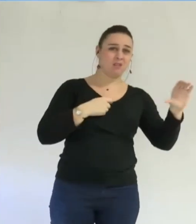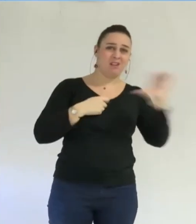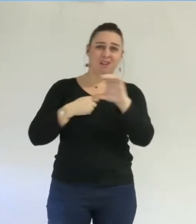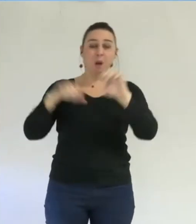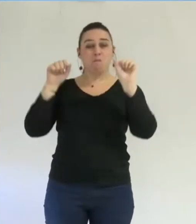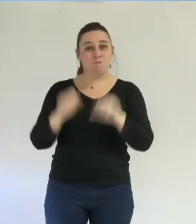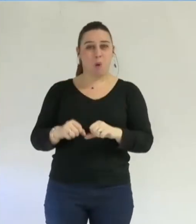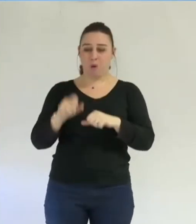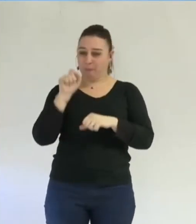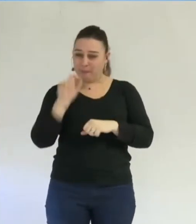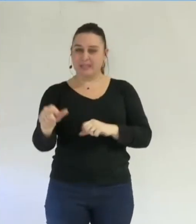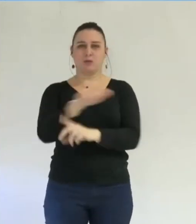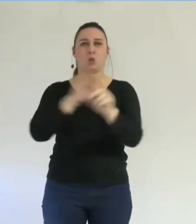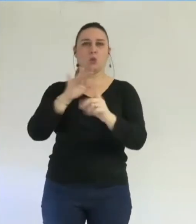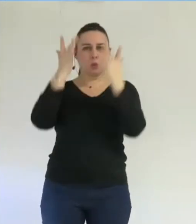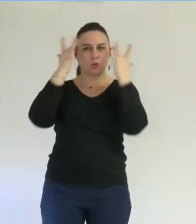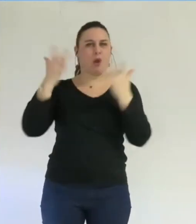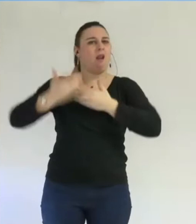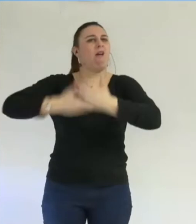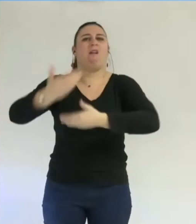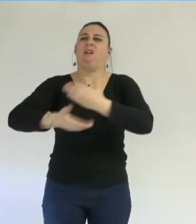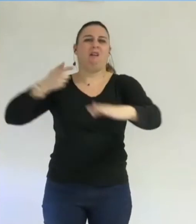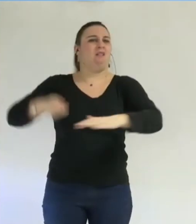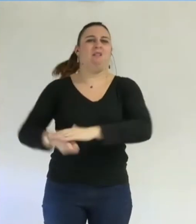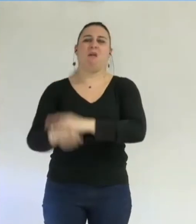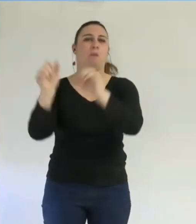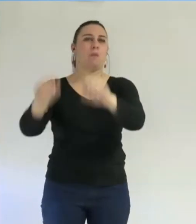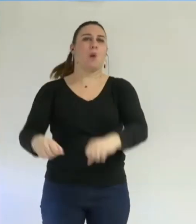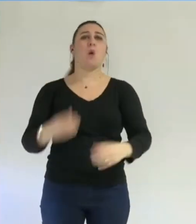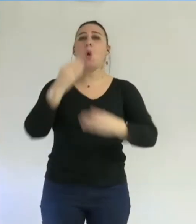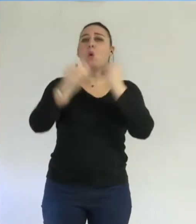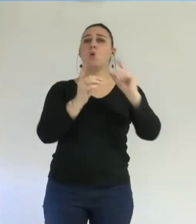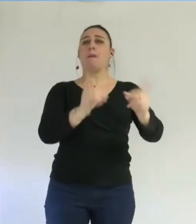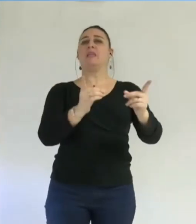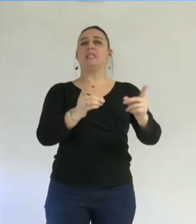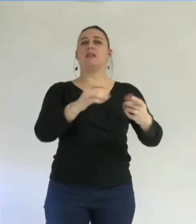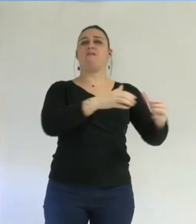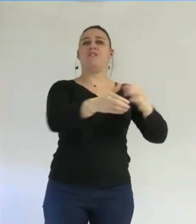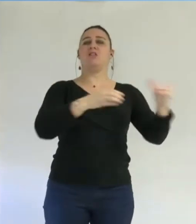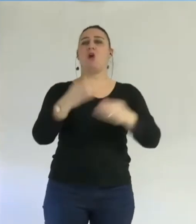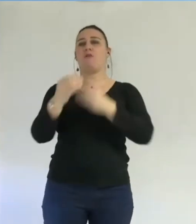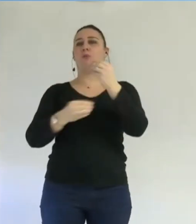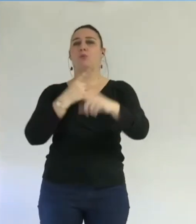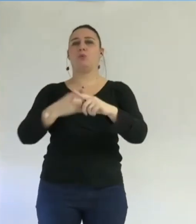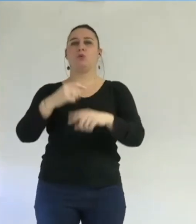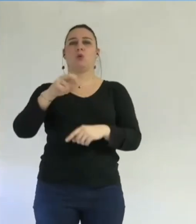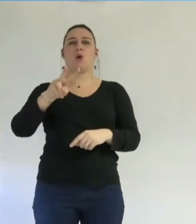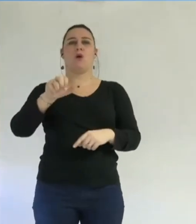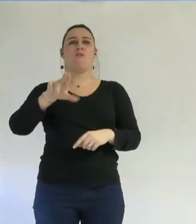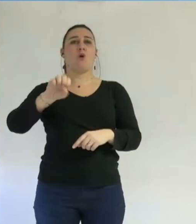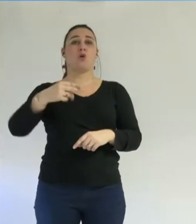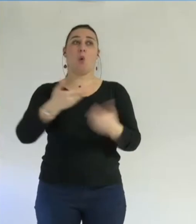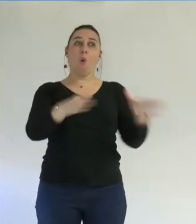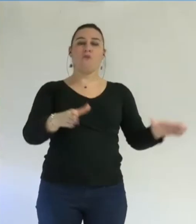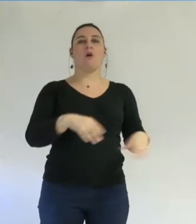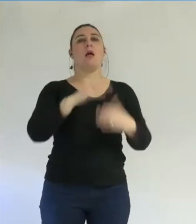'activité du socio-culturel. Au choix, vous n'auriez pas fermé les piscines de Villeneuve et de Vaucanson, vous auriez conservé